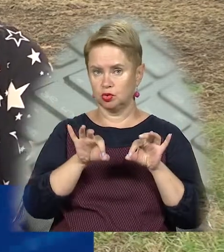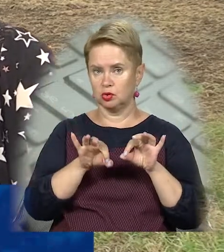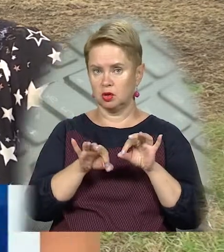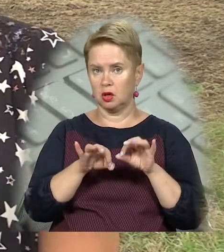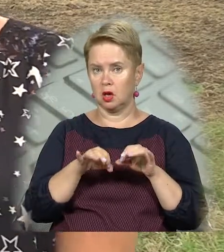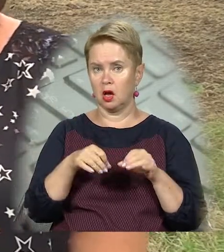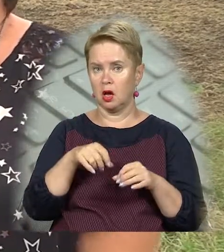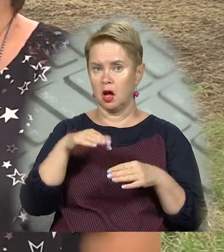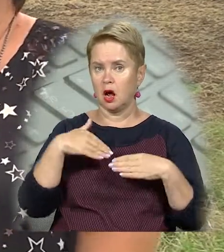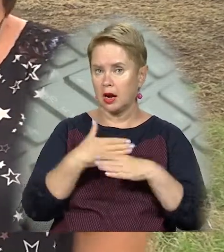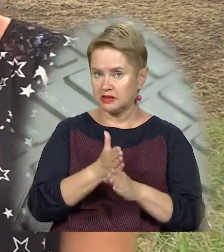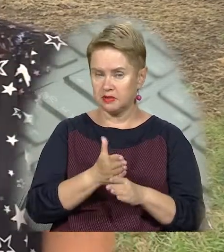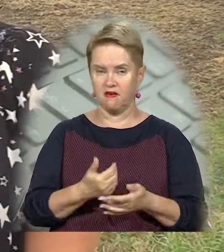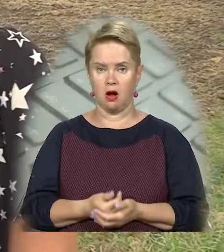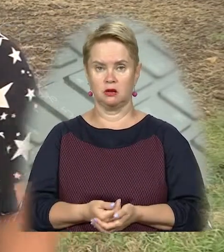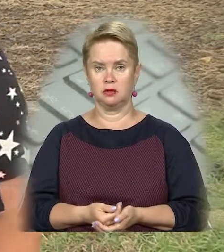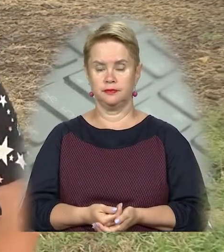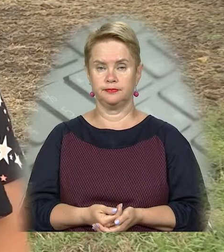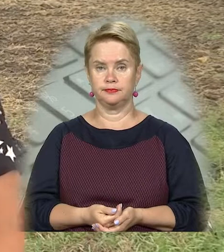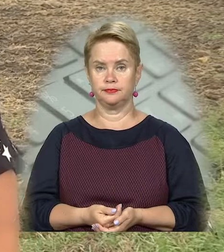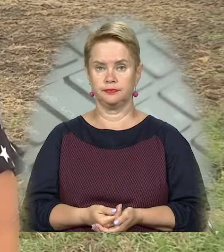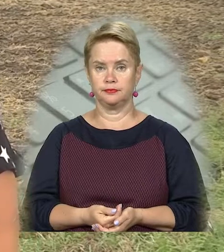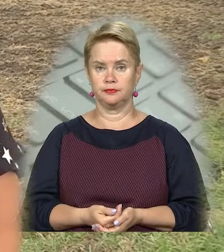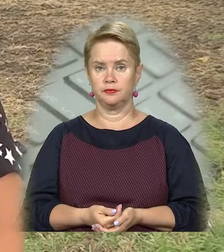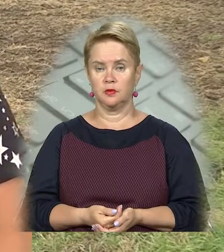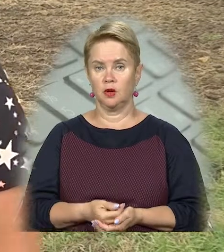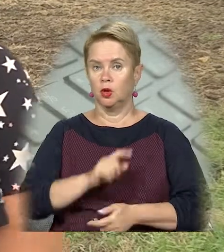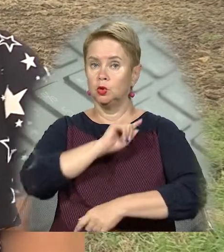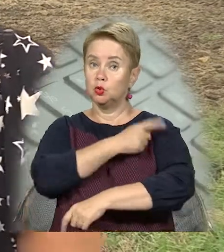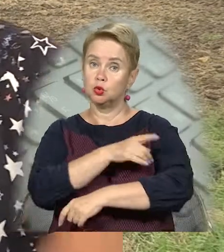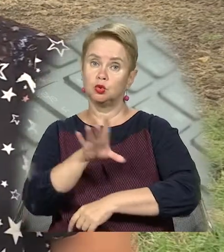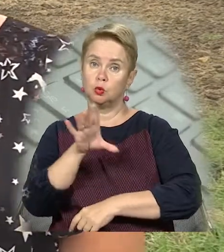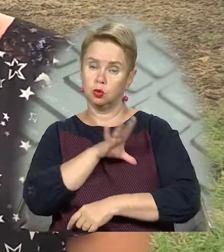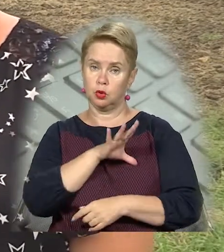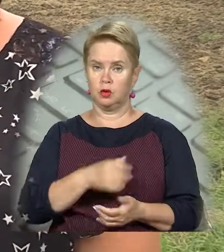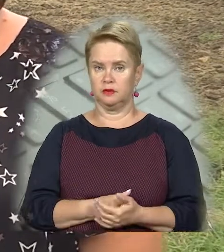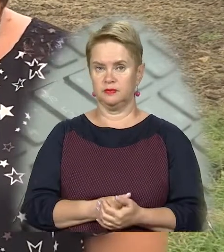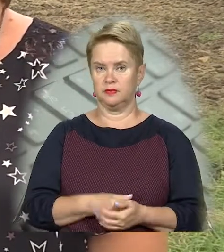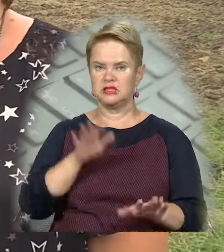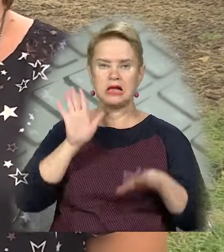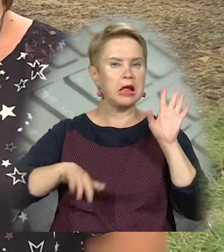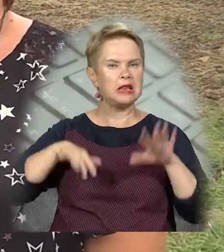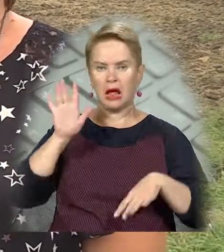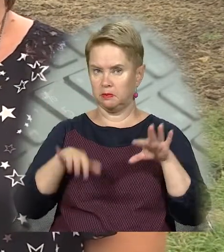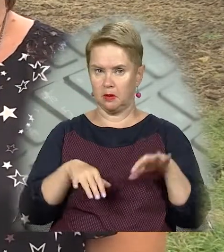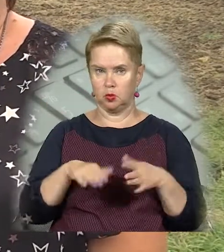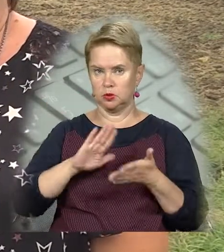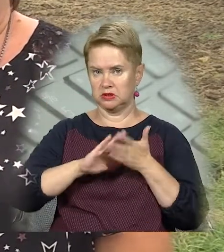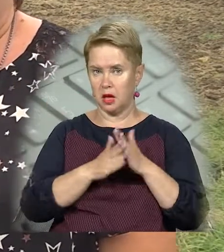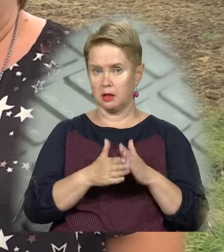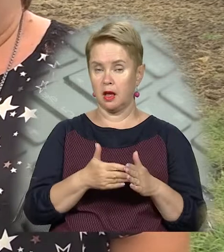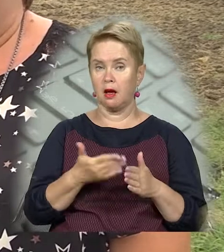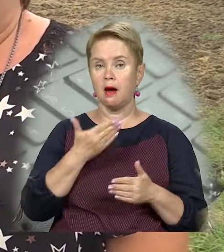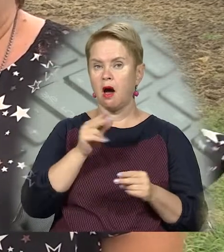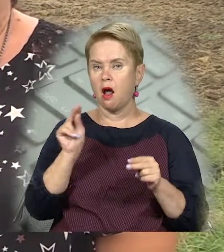в кого власники розбиваються, це все звісно. То дуже було в занедбаному стані. Це останні